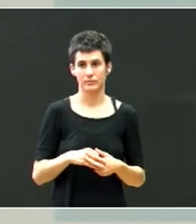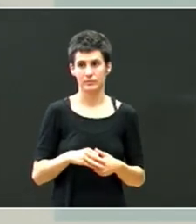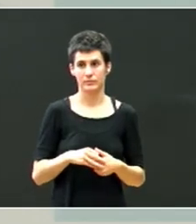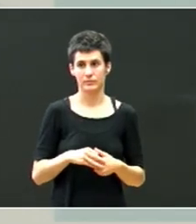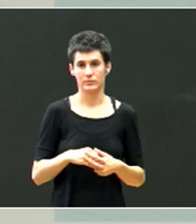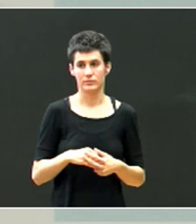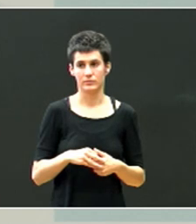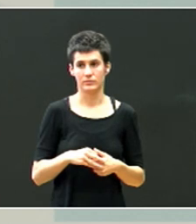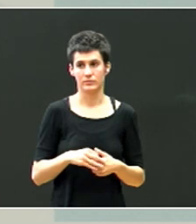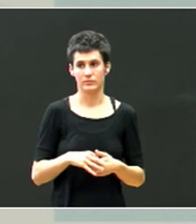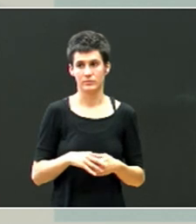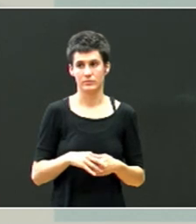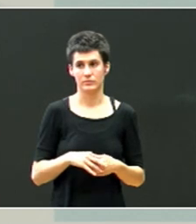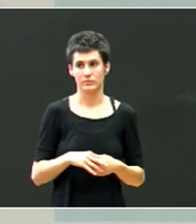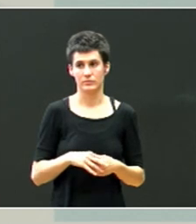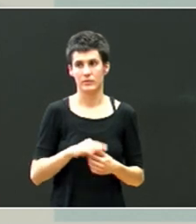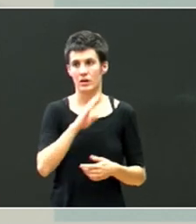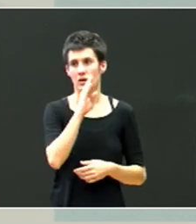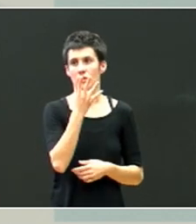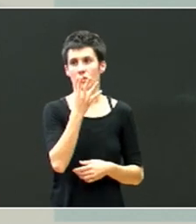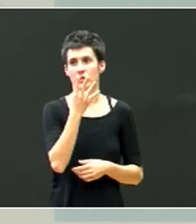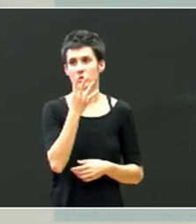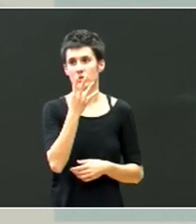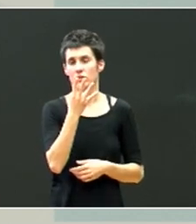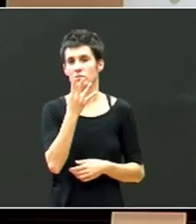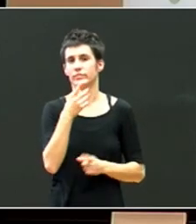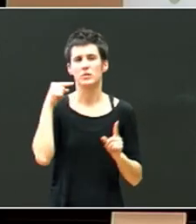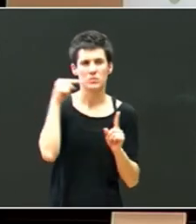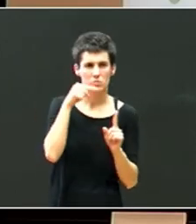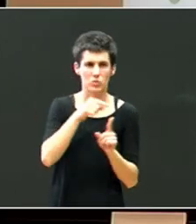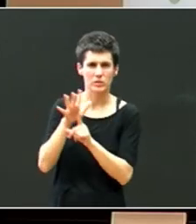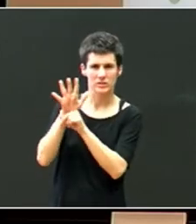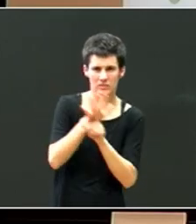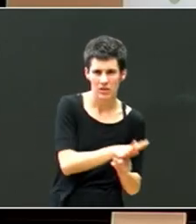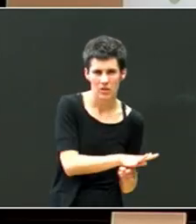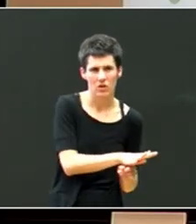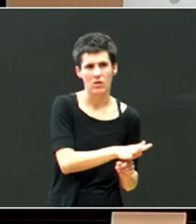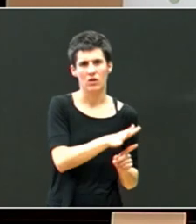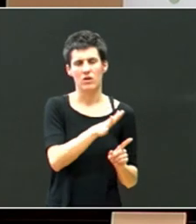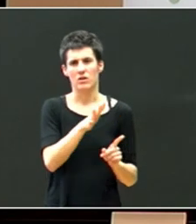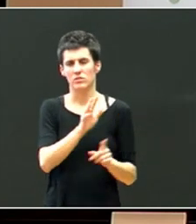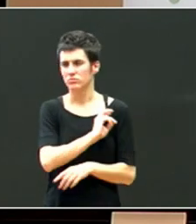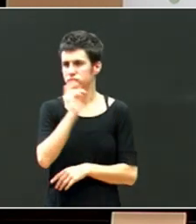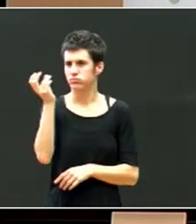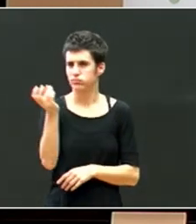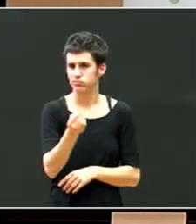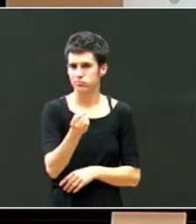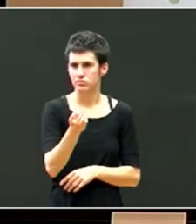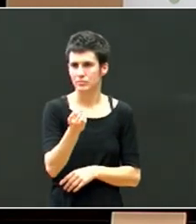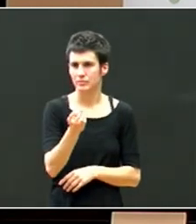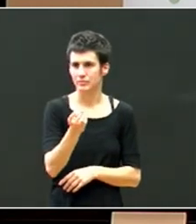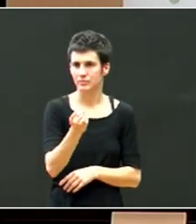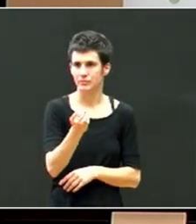laugarren zutabea, diskriminazio, edo bulina, edo akoso, edo guztiori, nahi duguna,